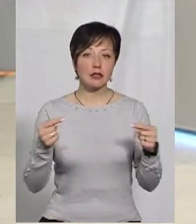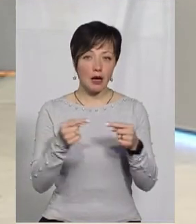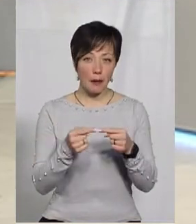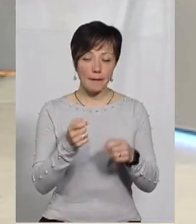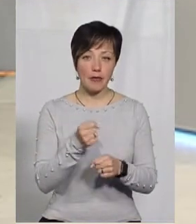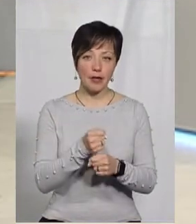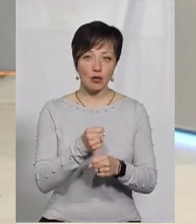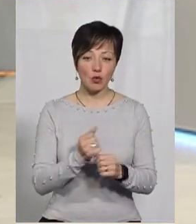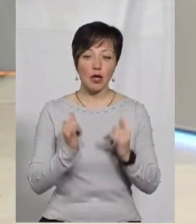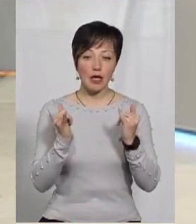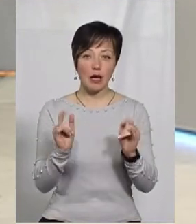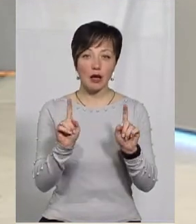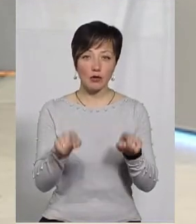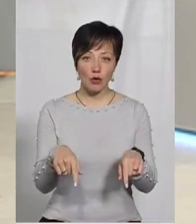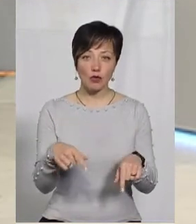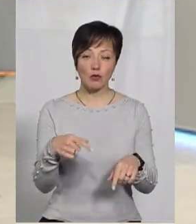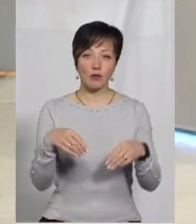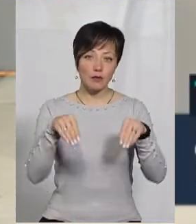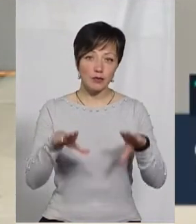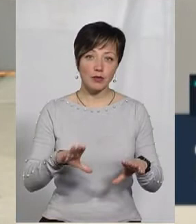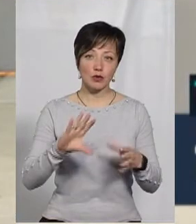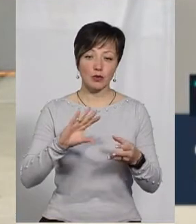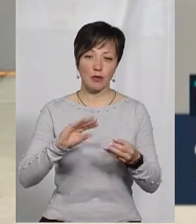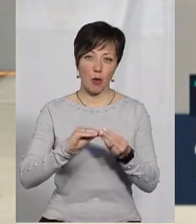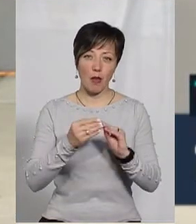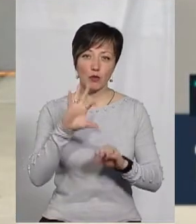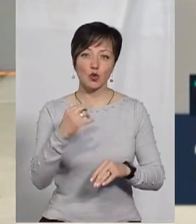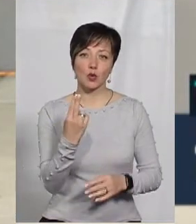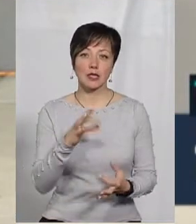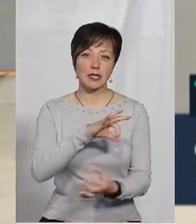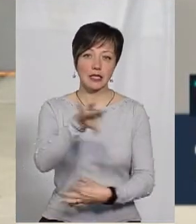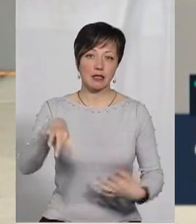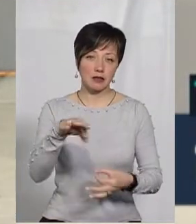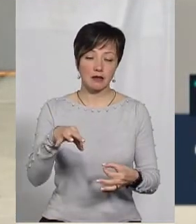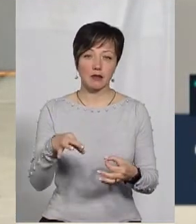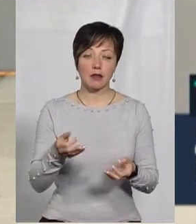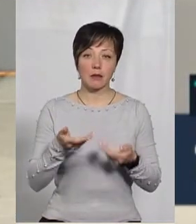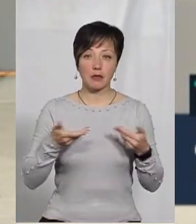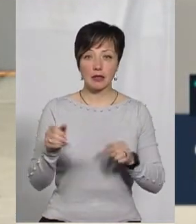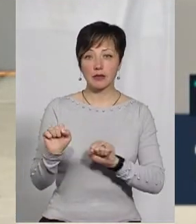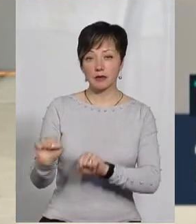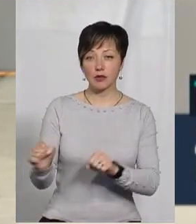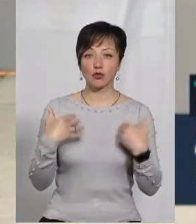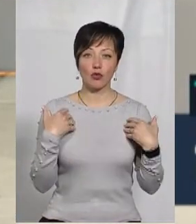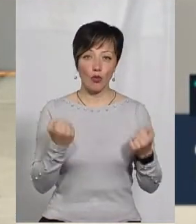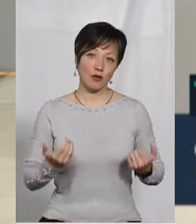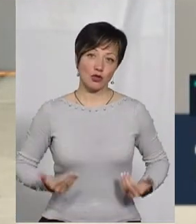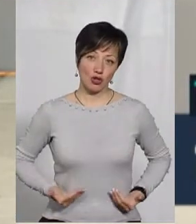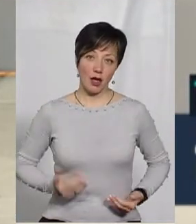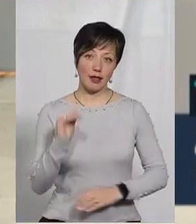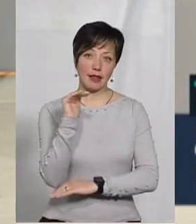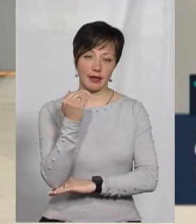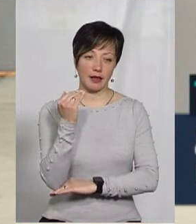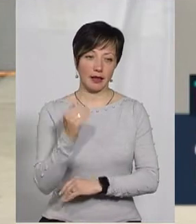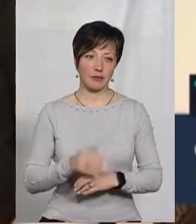працює для того, для подолання соціального сирідства. Перш за все, ми стоїмо на захисті здоров'я і життя